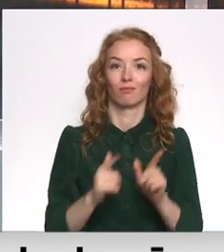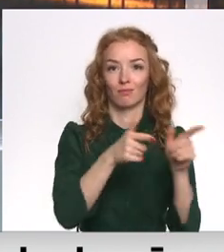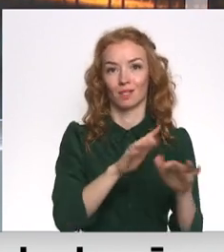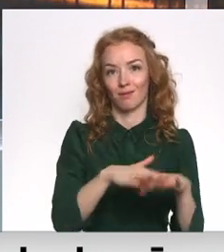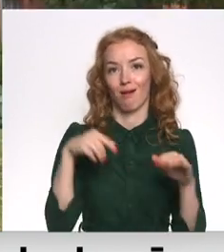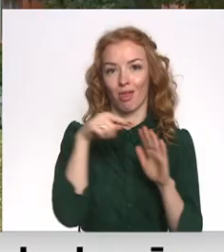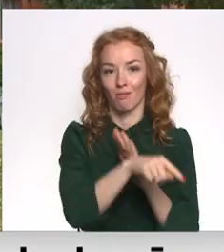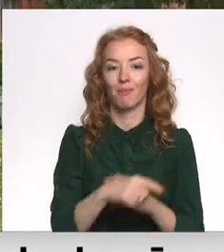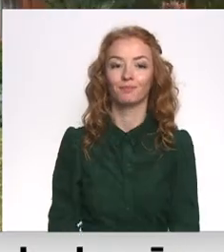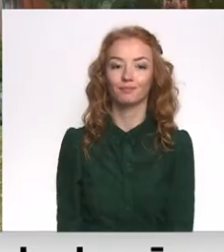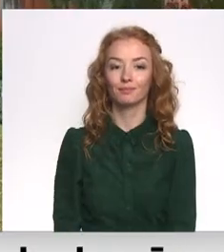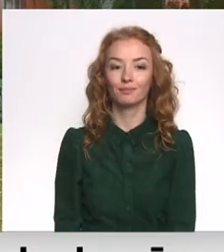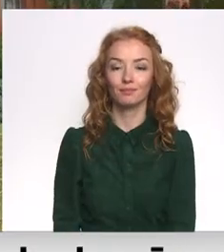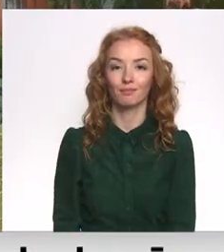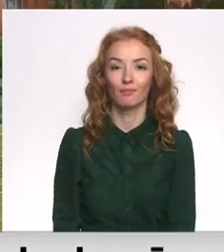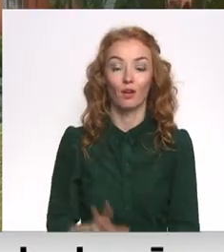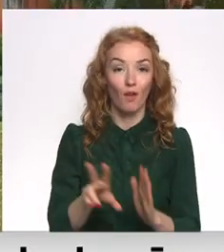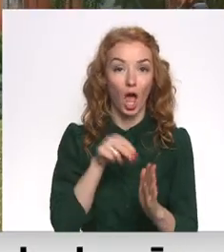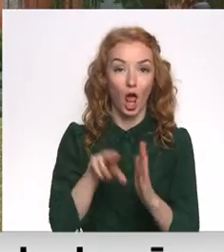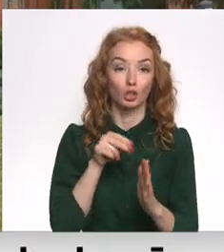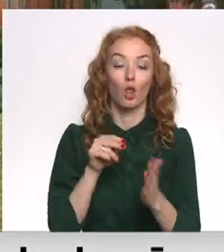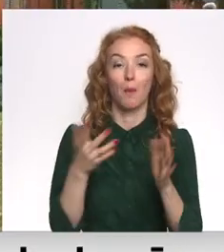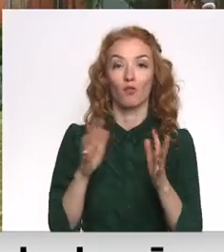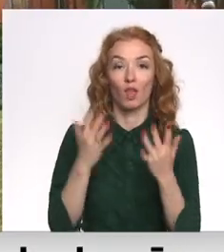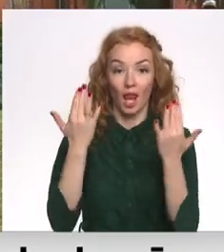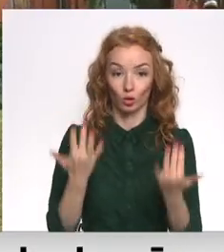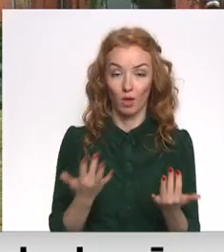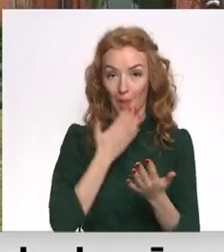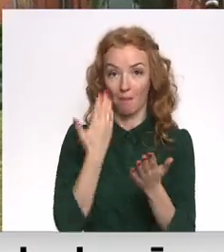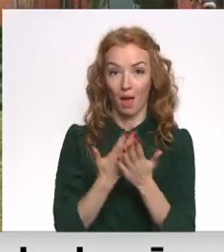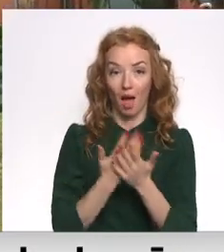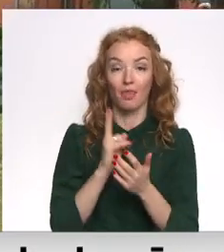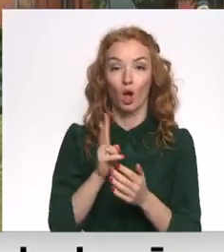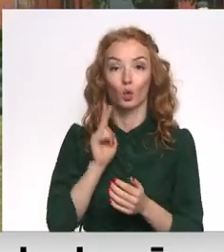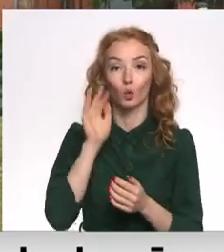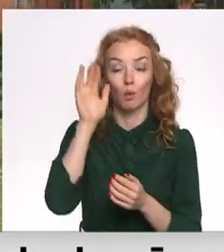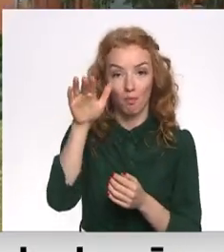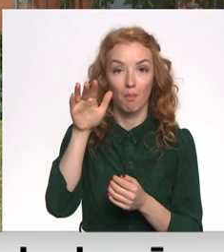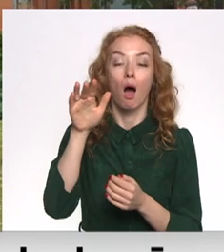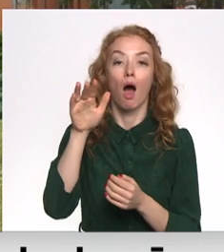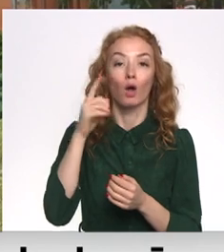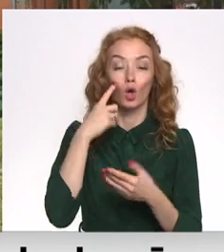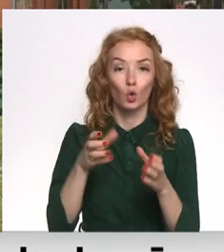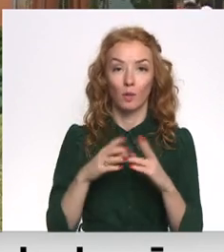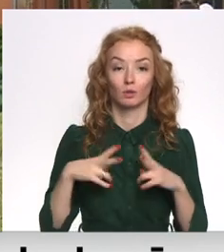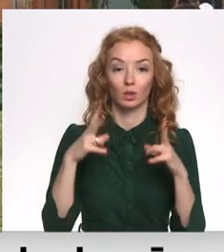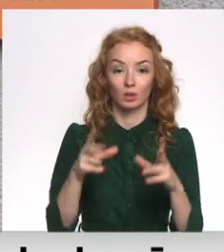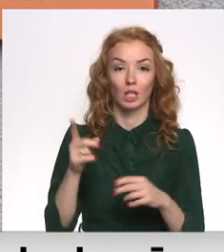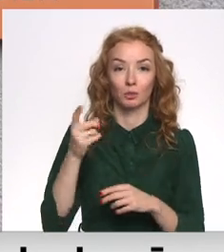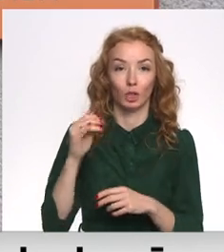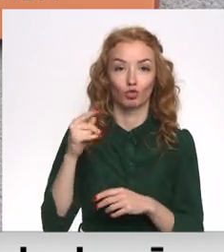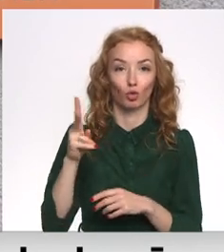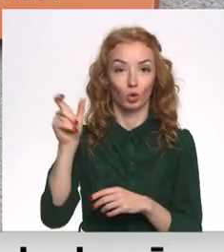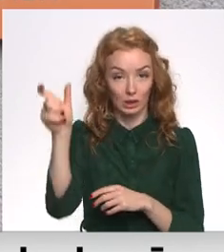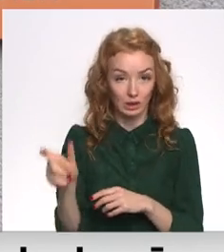Saimas vēlēšana provizorskie rezultāti rāda, ka turpmāk ātežu novadu domas priekšsādājas Māras Spriņģuks no